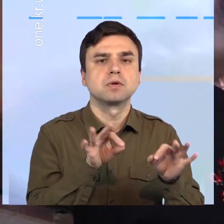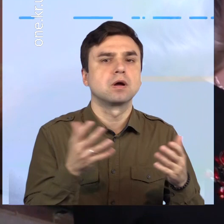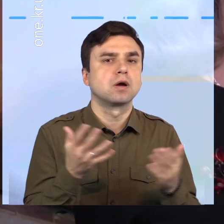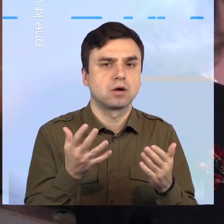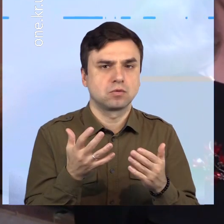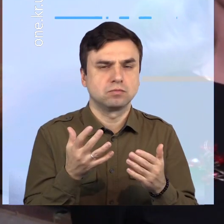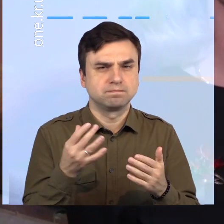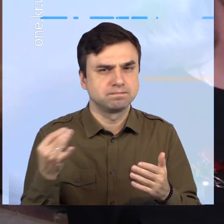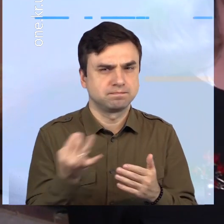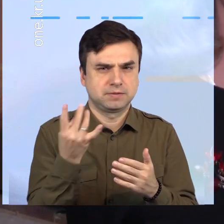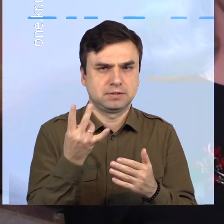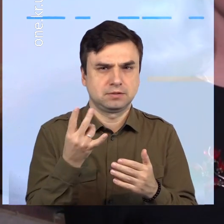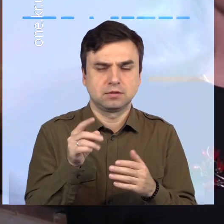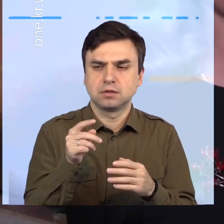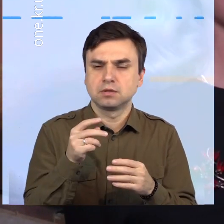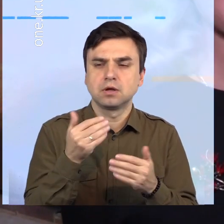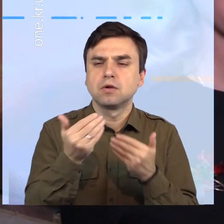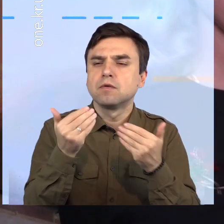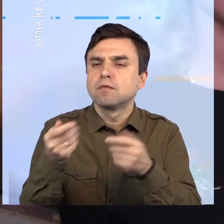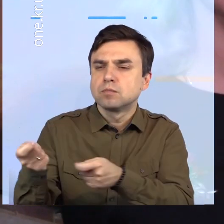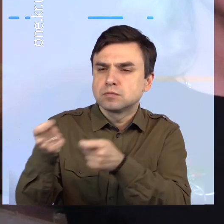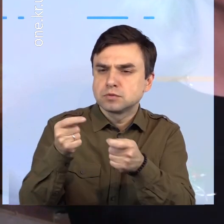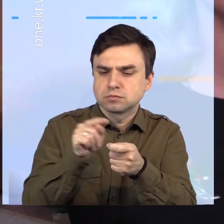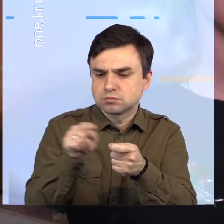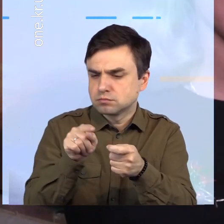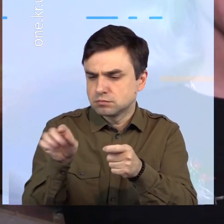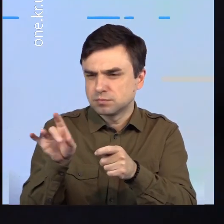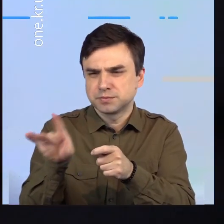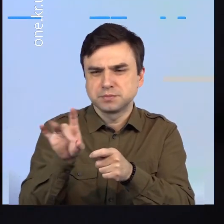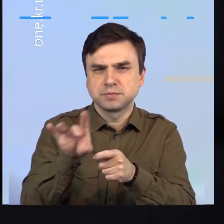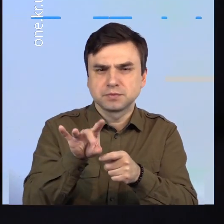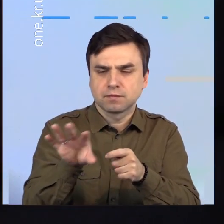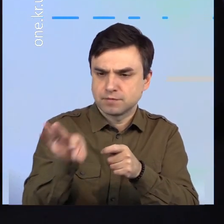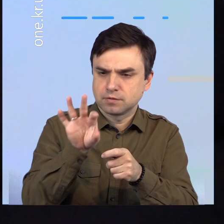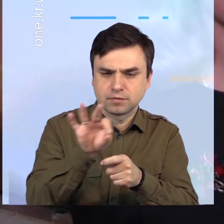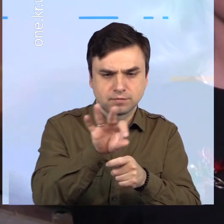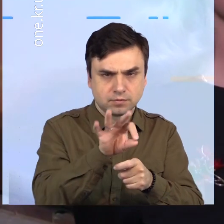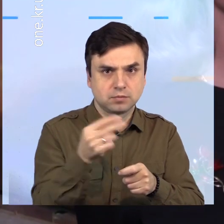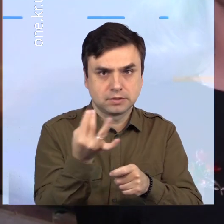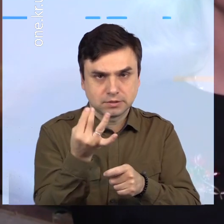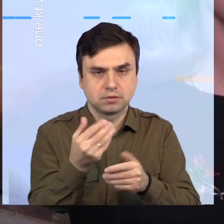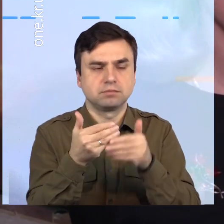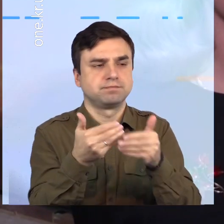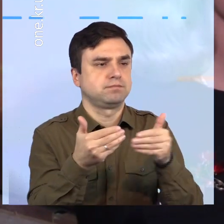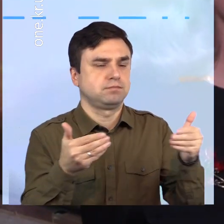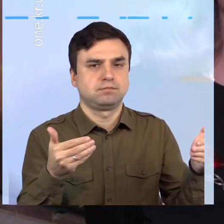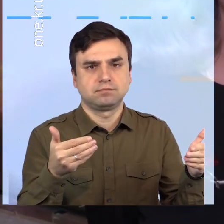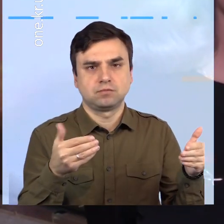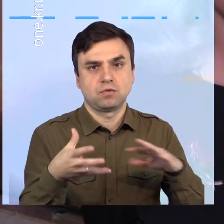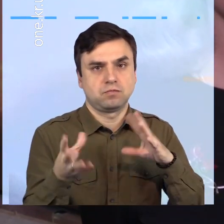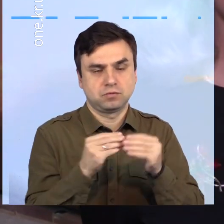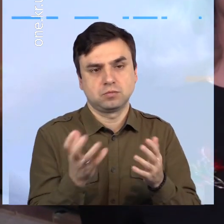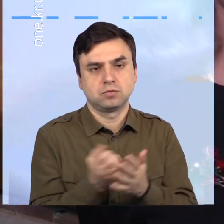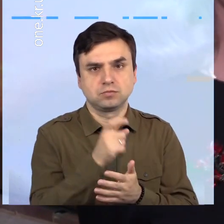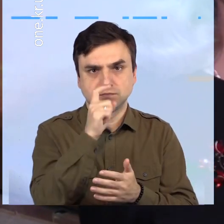взгляд, виставка получилась дуже інтересною, разнообразною, колоритною. Ми, роботники музея, хочемо поблагодарити наших